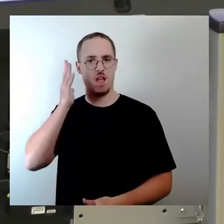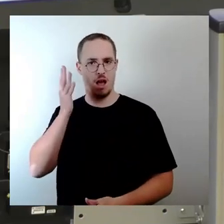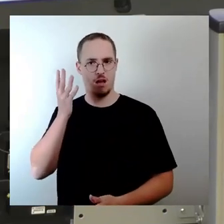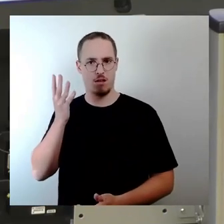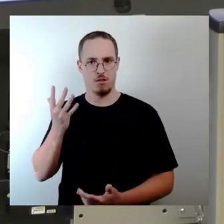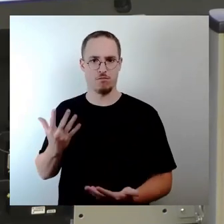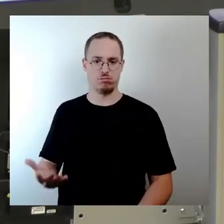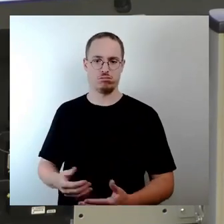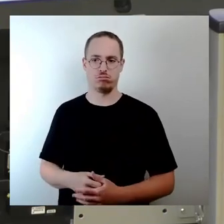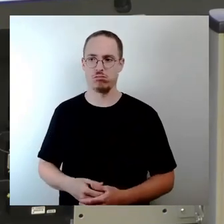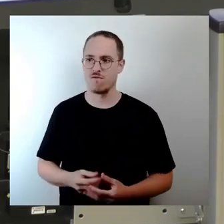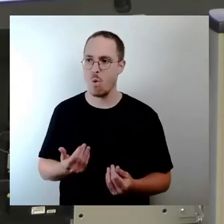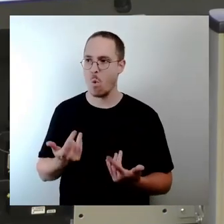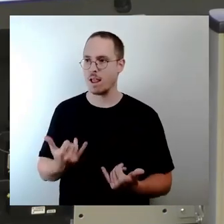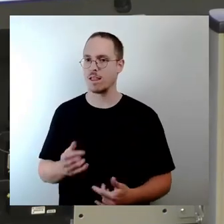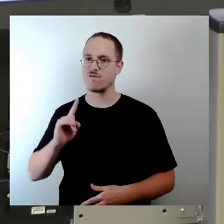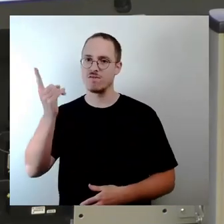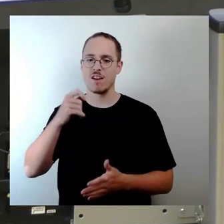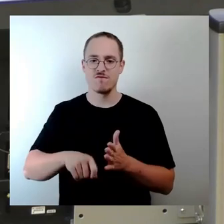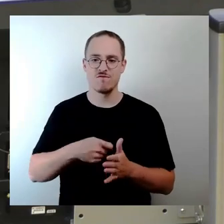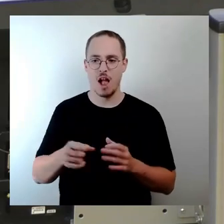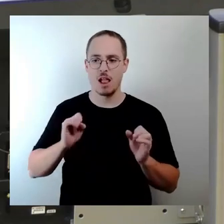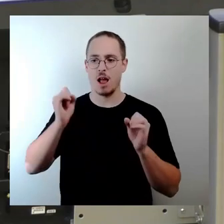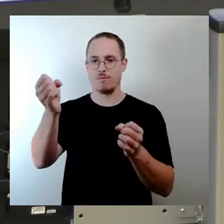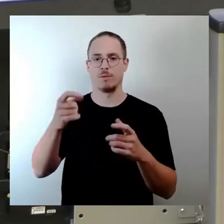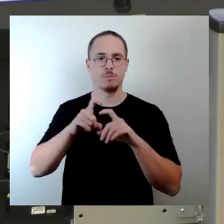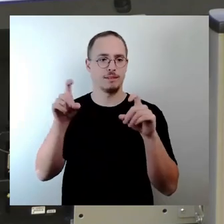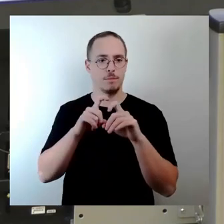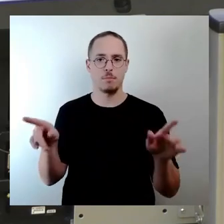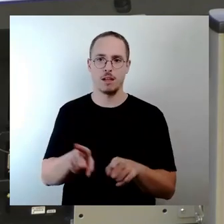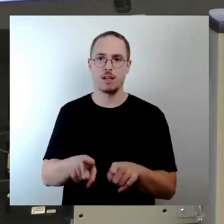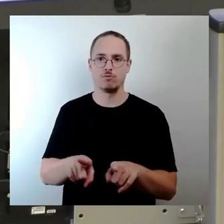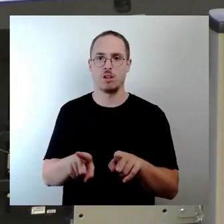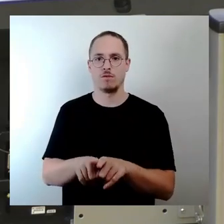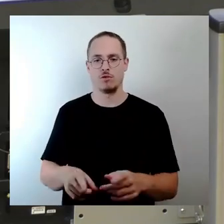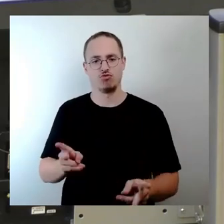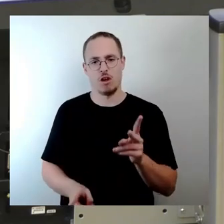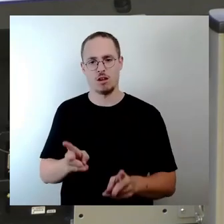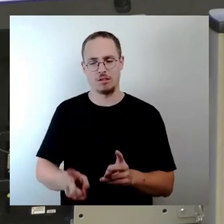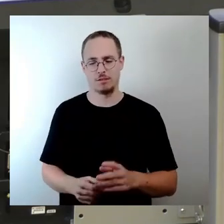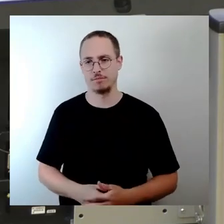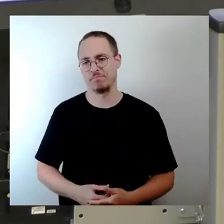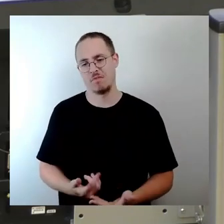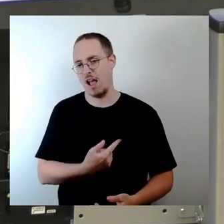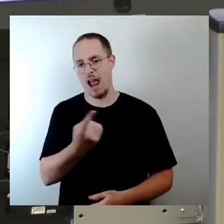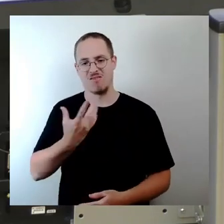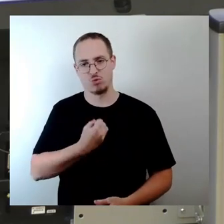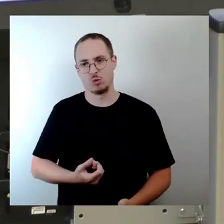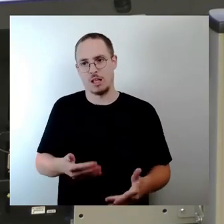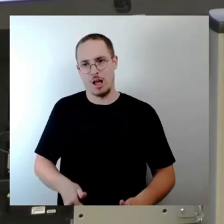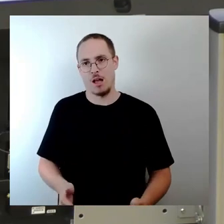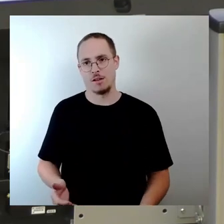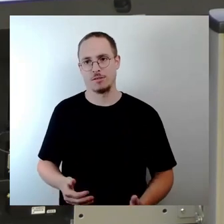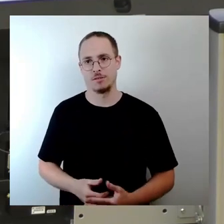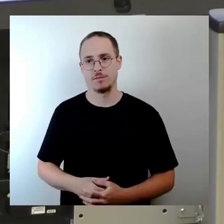Es ist für uns alle nur frustrierend. Ich hoffe, wir finden heute gemeinsam hier zu einem guten Beschluss, der aktive Unternehmer, die 20 Jahre